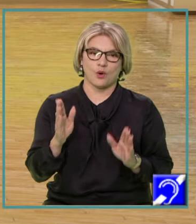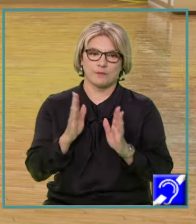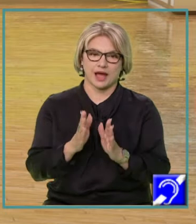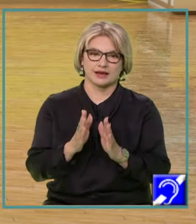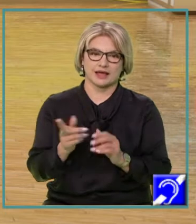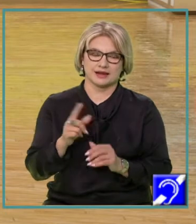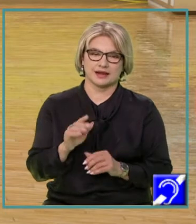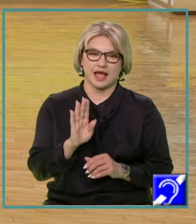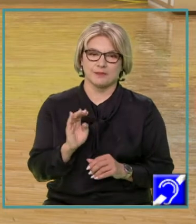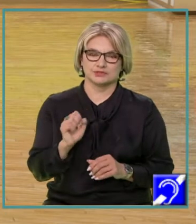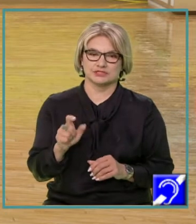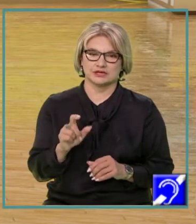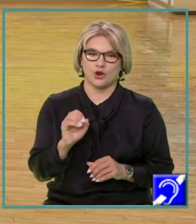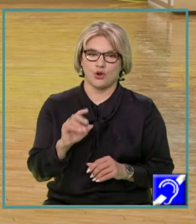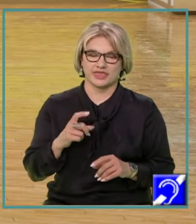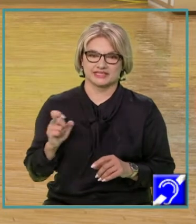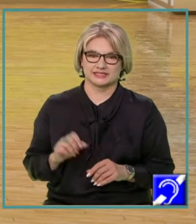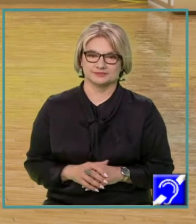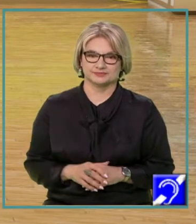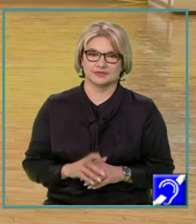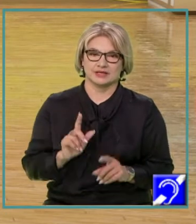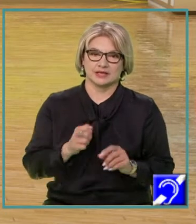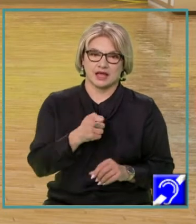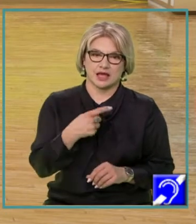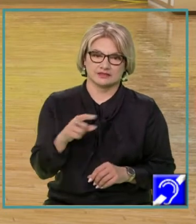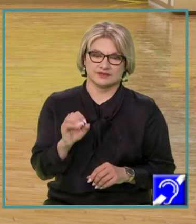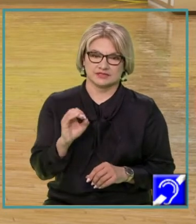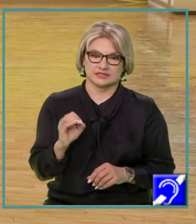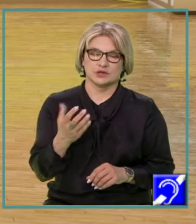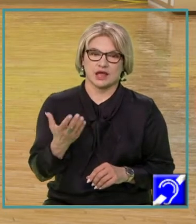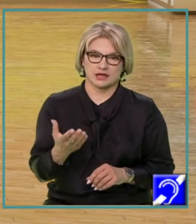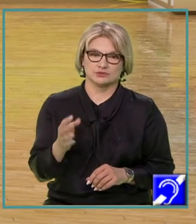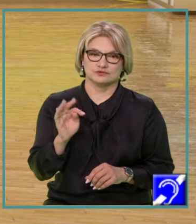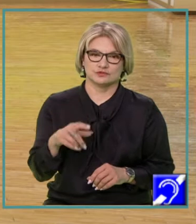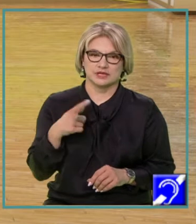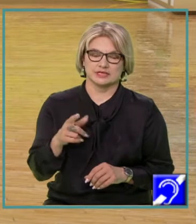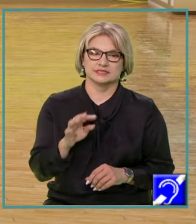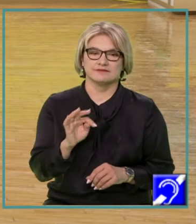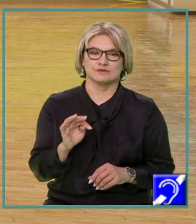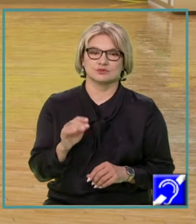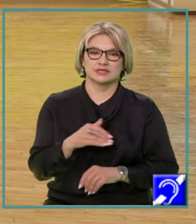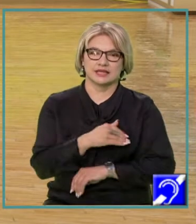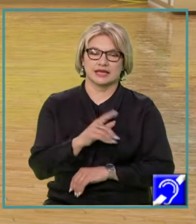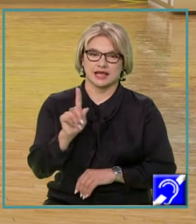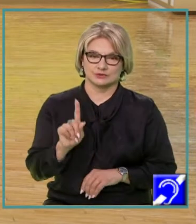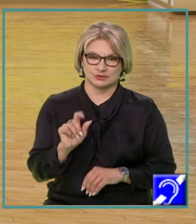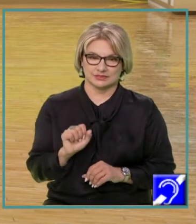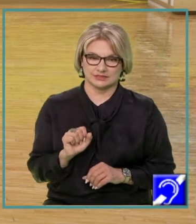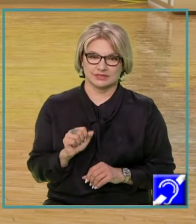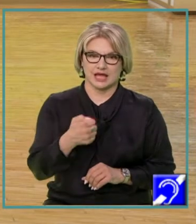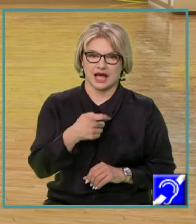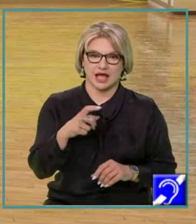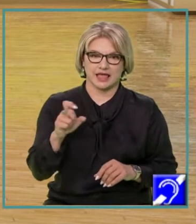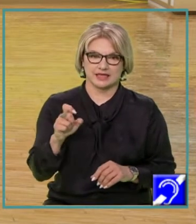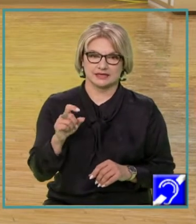absciselor ox. Dacă a diferit de 0, atunci funcția va fi o funcție de gradul întâi, ax